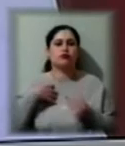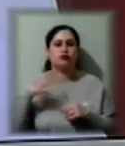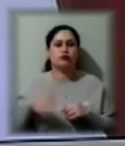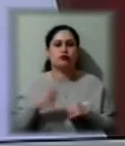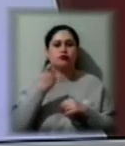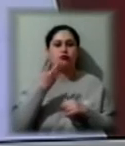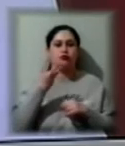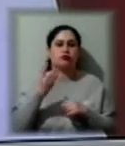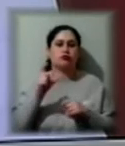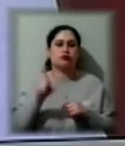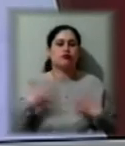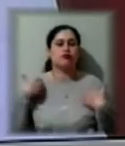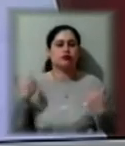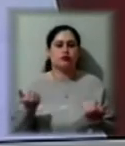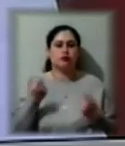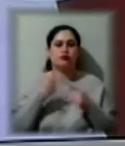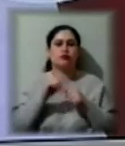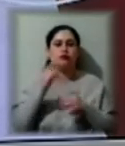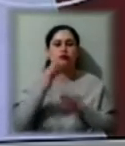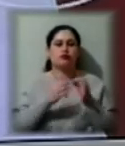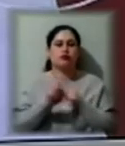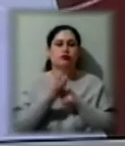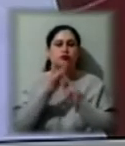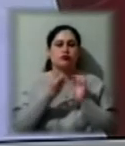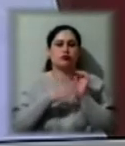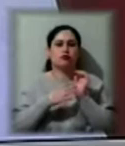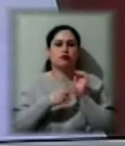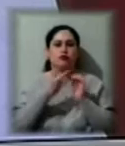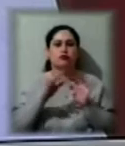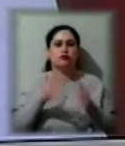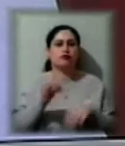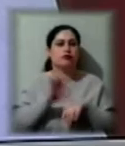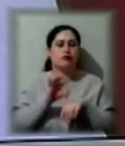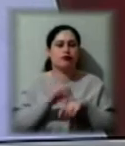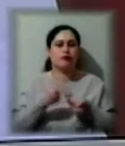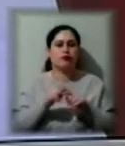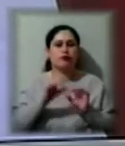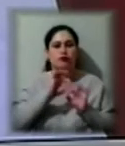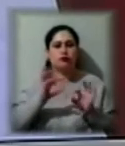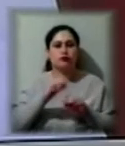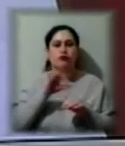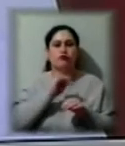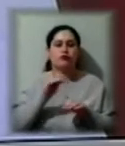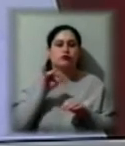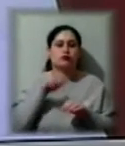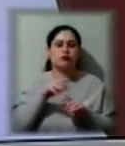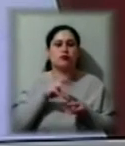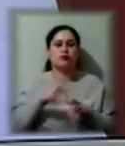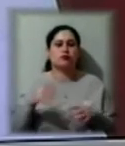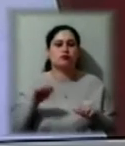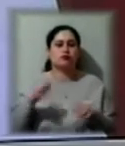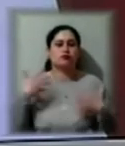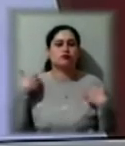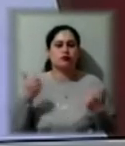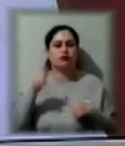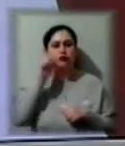одужало. За добу виявили 392 нових випадків. Про це повідомляють на офіційному сайті Міністерства охорони здоров'я України.